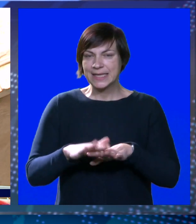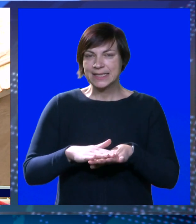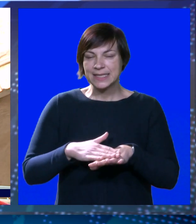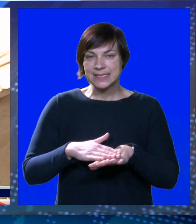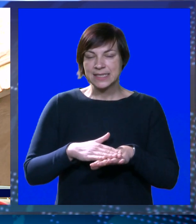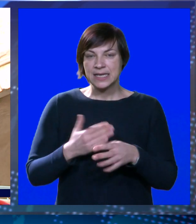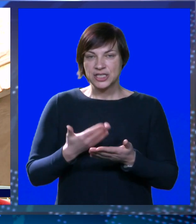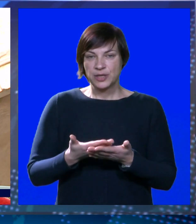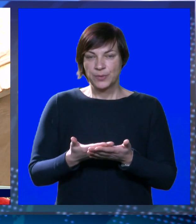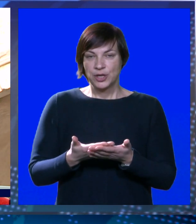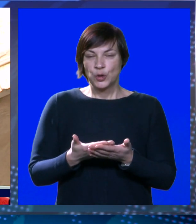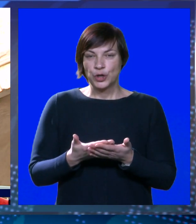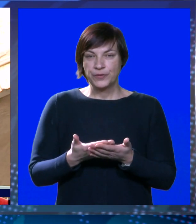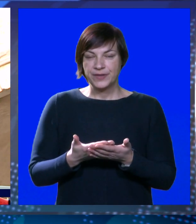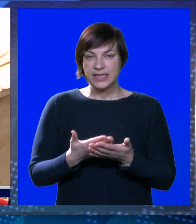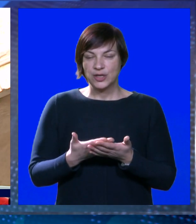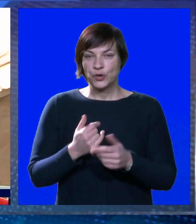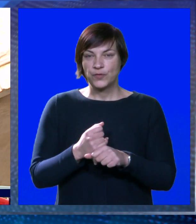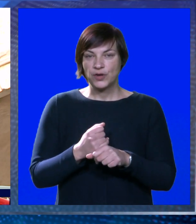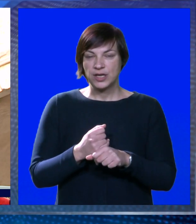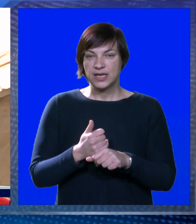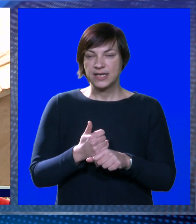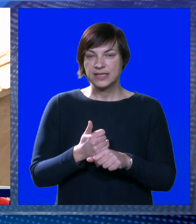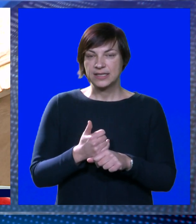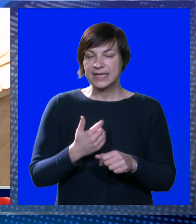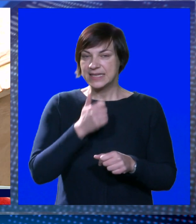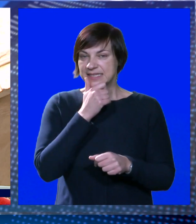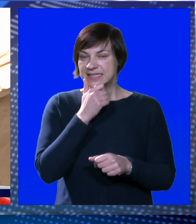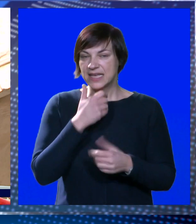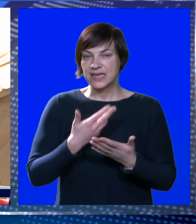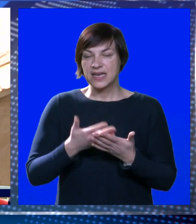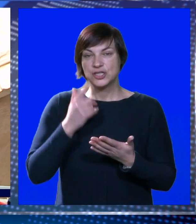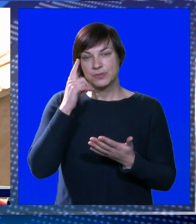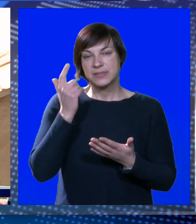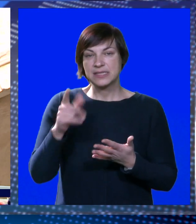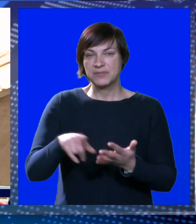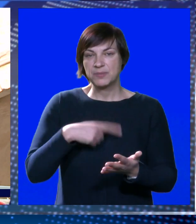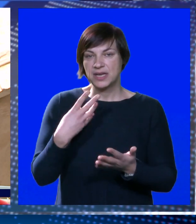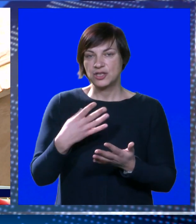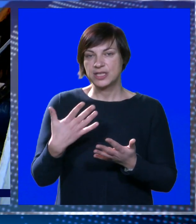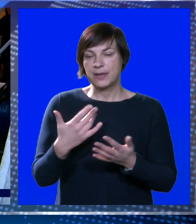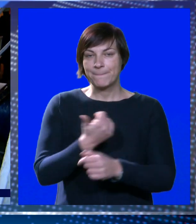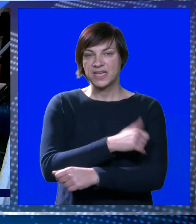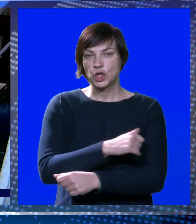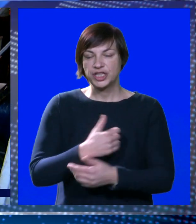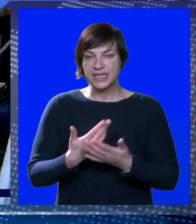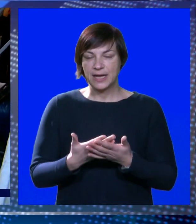testirat ćemo ih ovdje, jer ovo raditi na jedan klasičan način mislim da bi trajalo 4-5 godine.